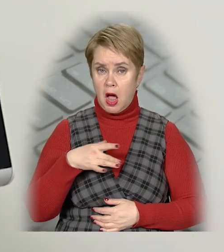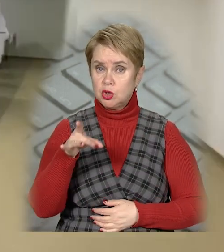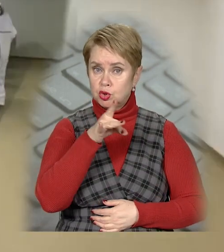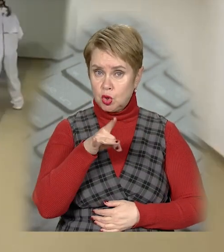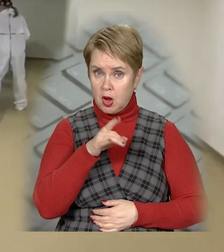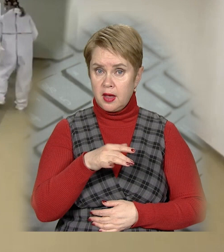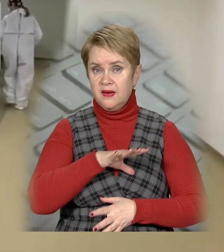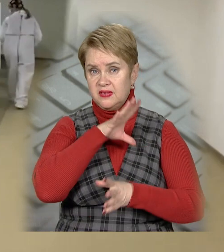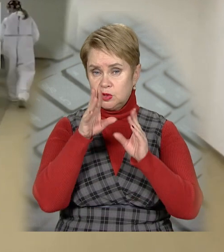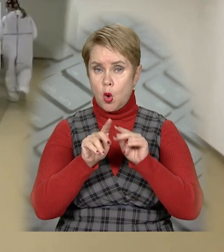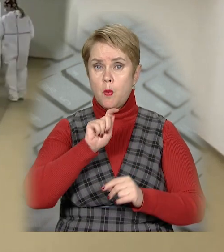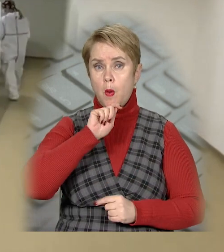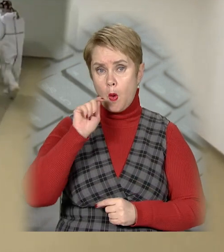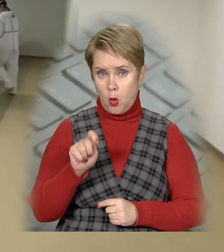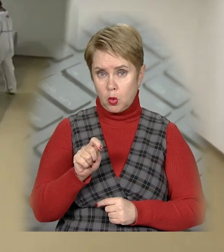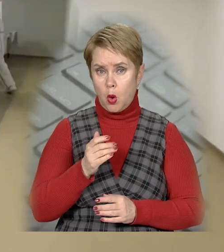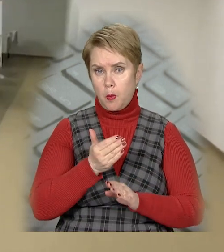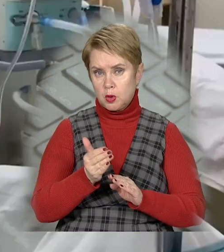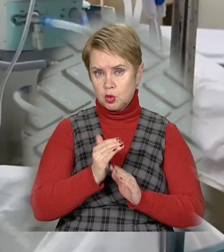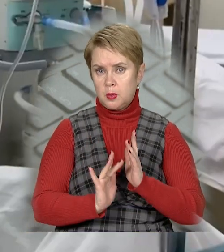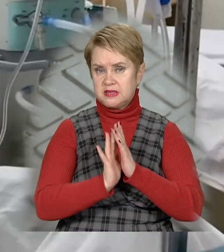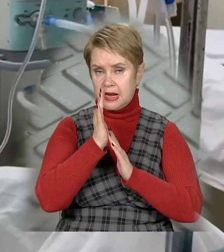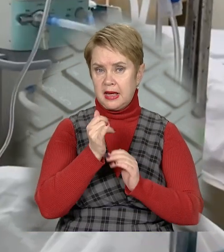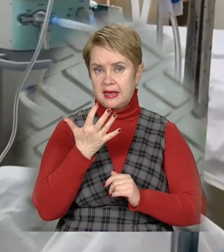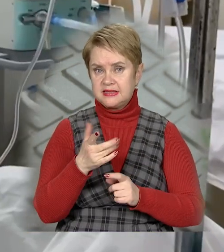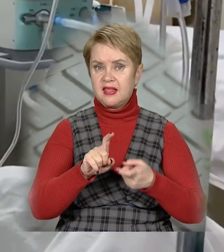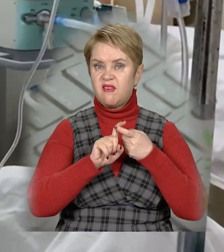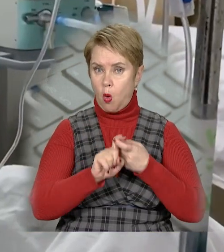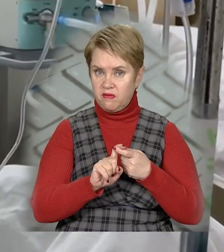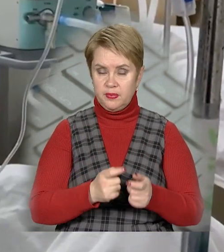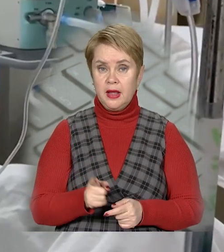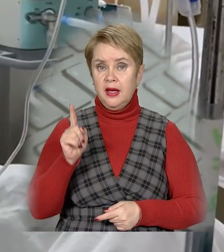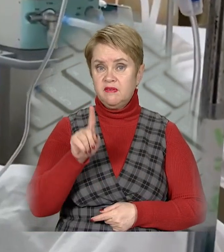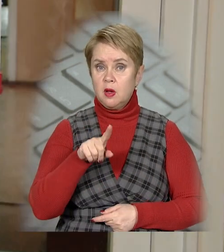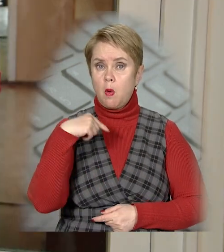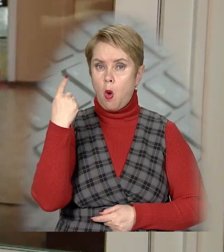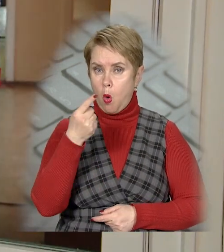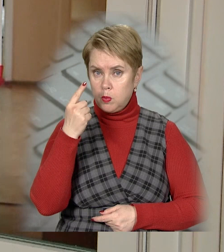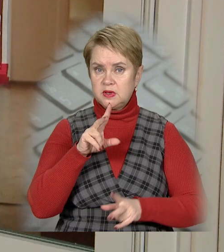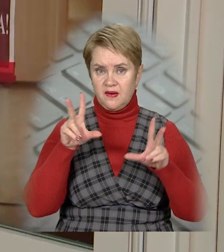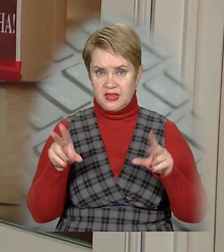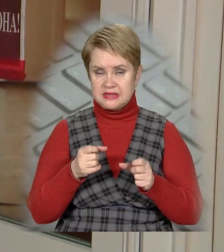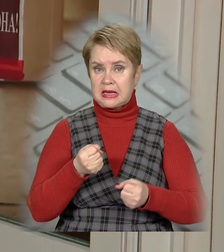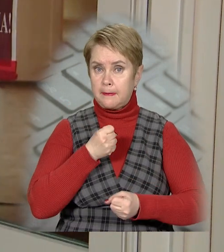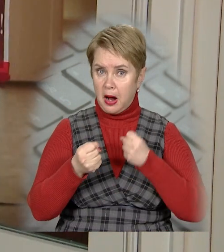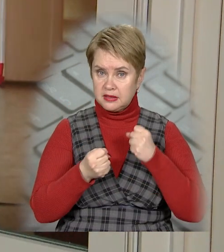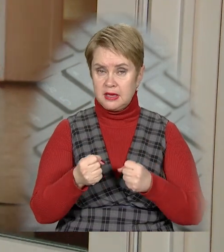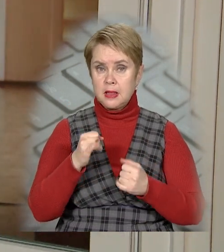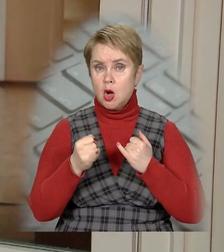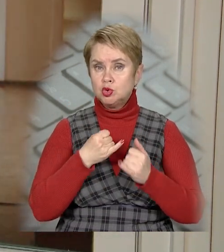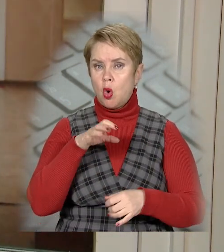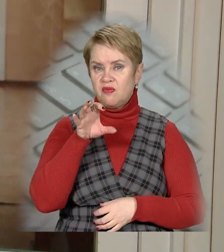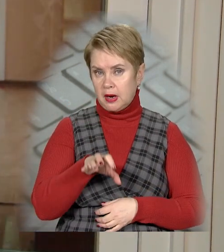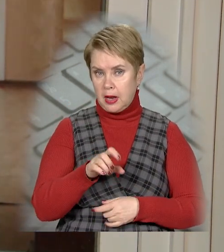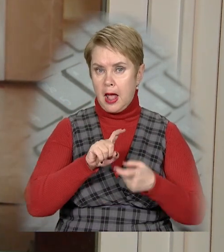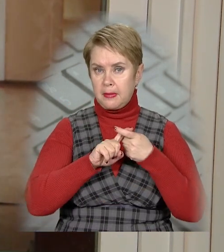У нашому регіоні, як і в цілому по Україні, поступово зростає кількість інфікованих. Втім, області вдається триматись. На